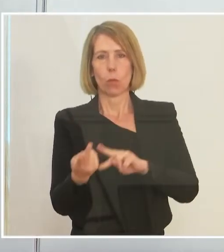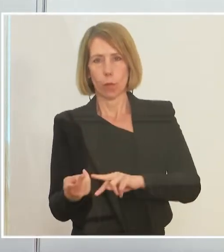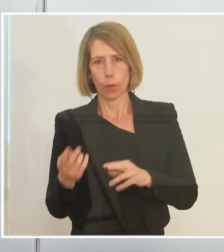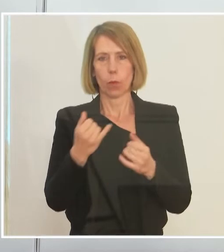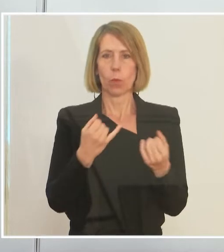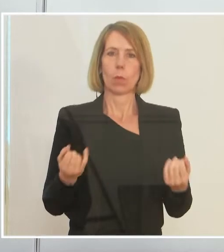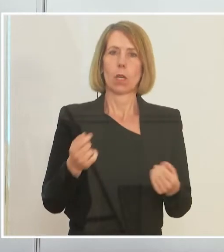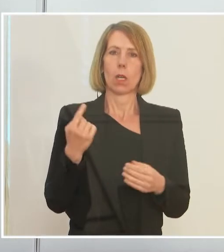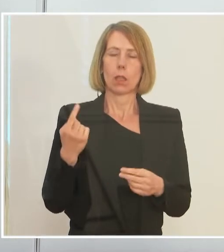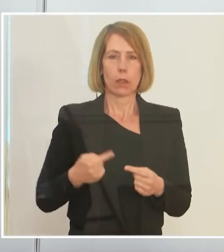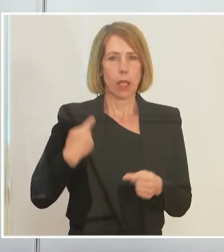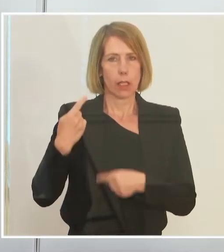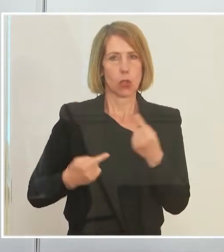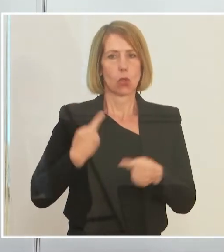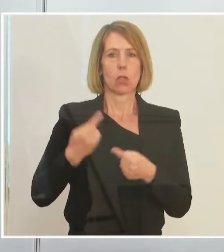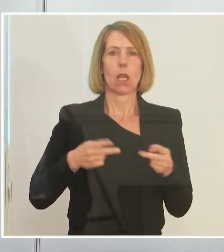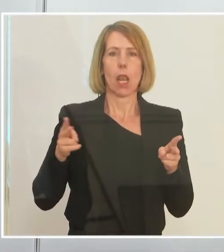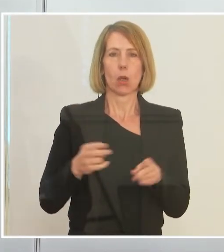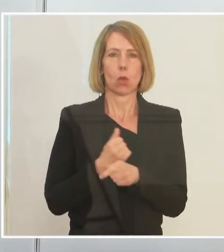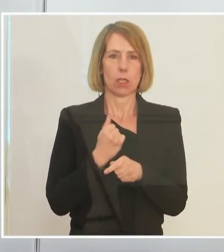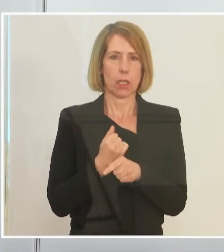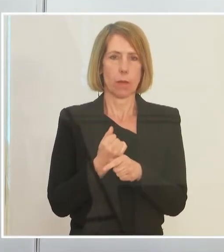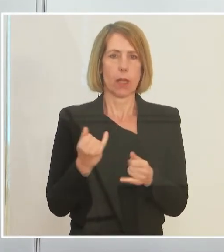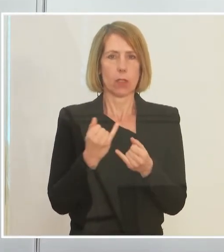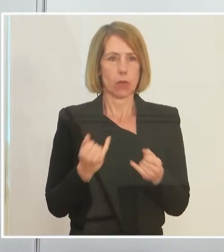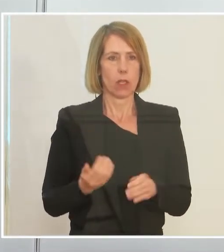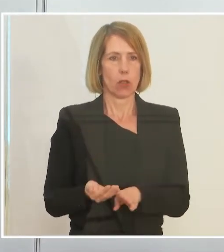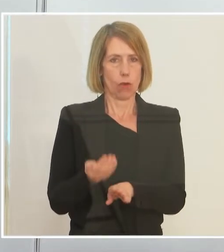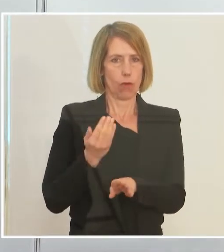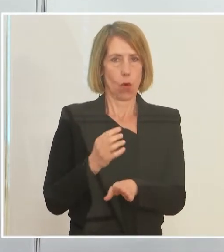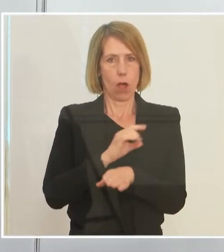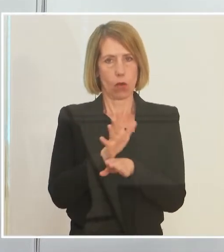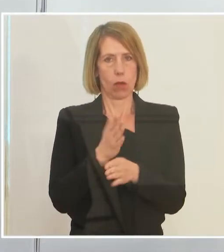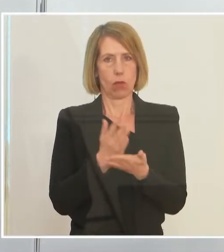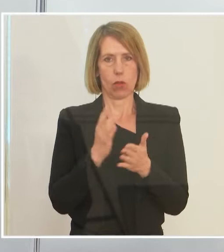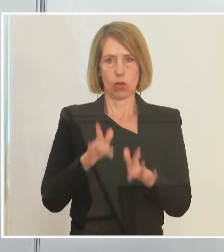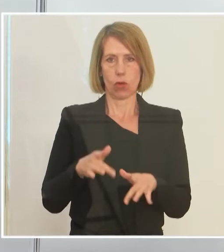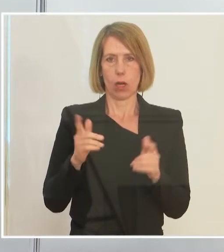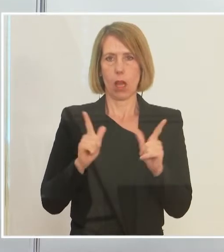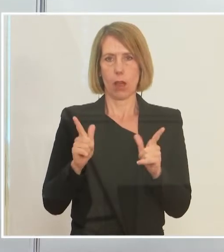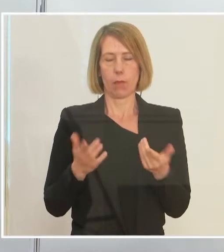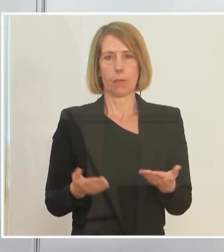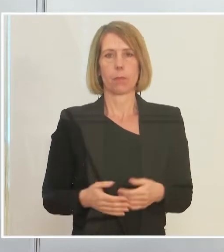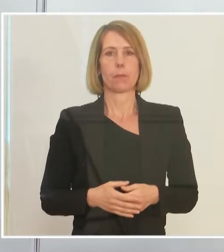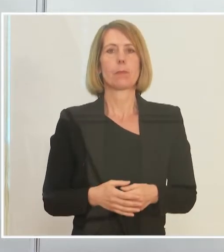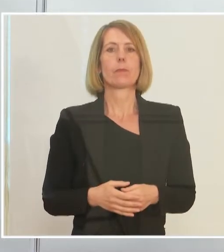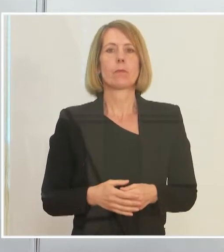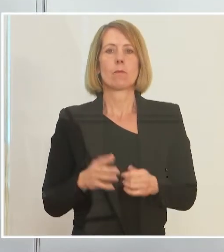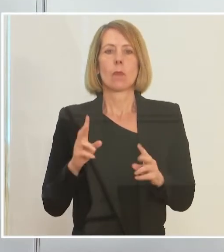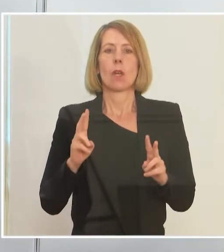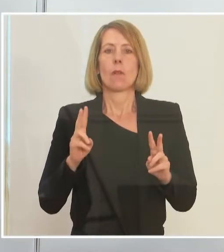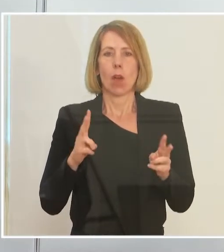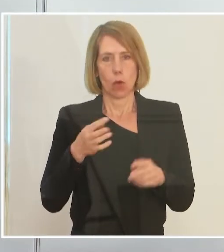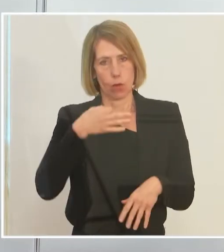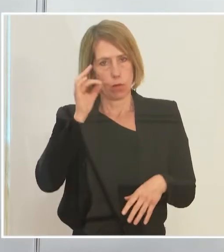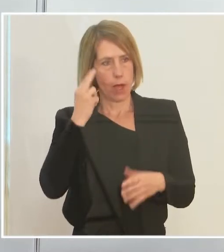der traditionellen Kurzarbeit, wie sie auch schon vor Corona existiert hat. Denn, meine sehr geehrten Damen und